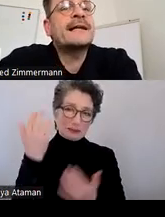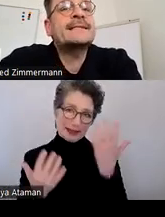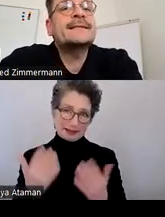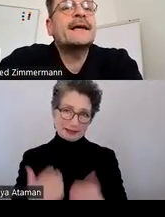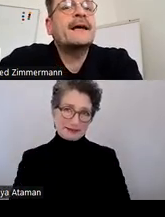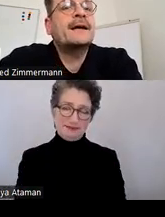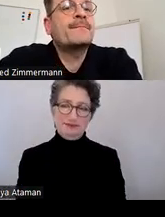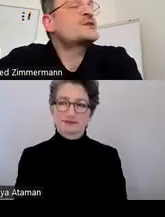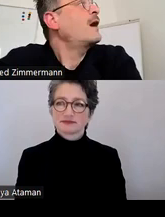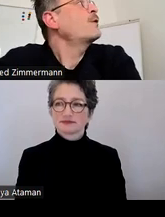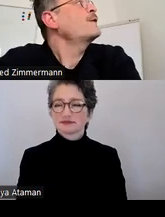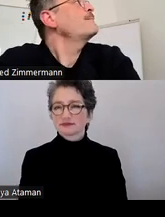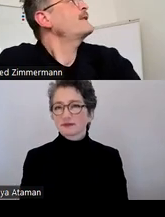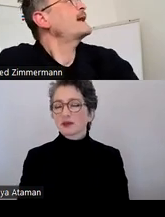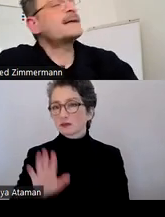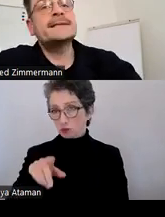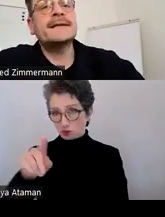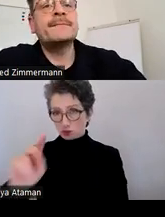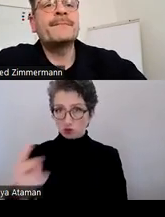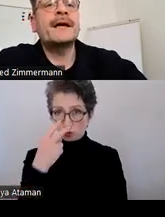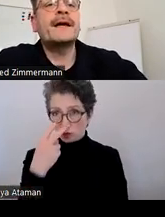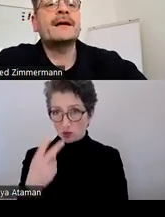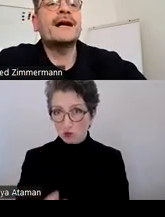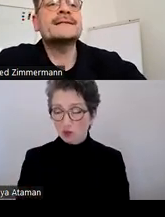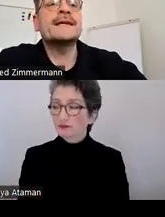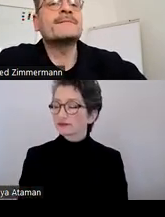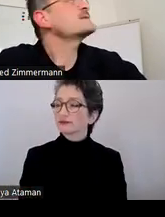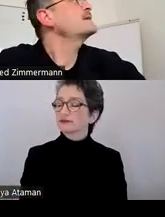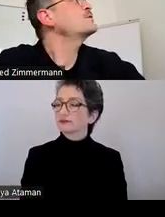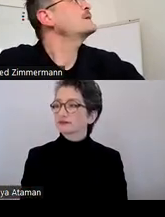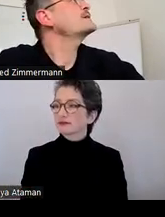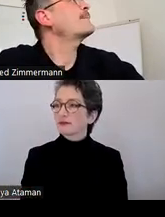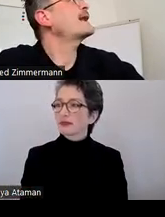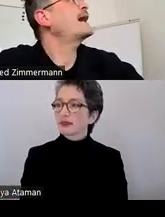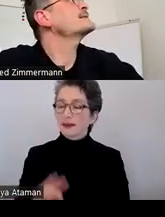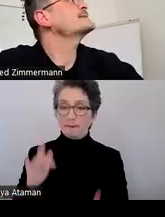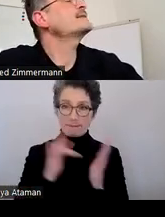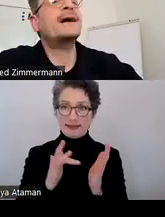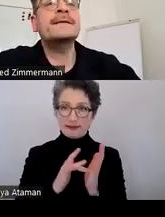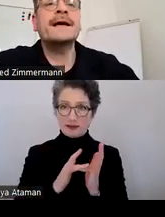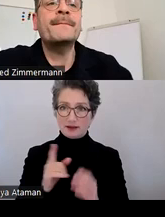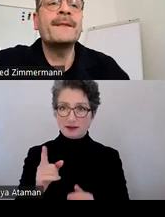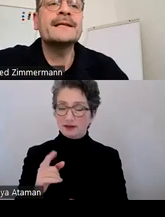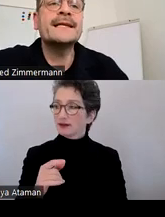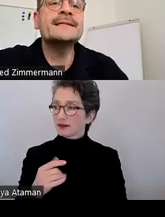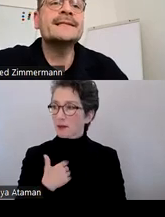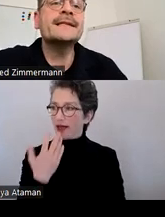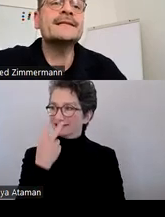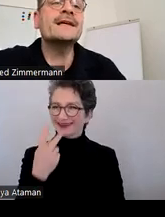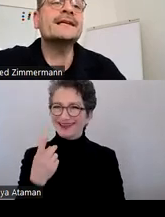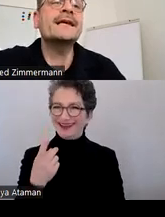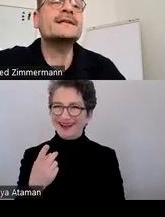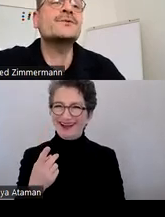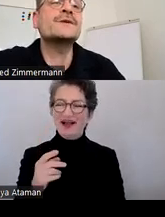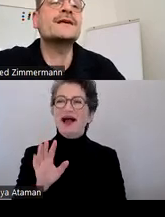Wenn Sie schauen, dann ist quasi im Zentrum, meine Hand sieht man, sehen Sie,